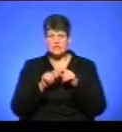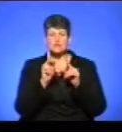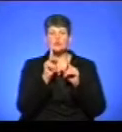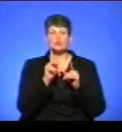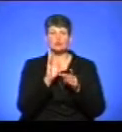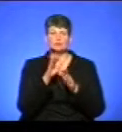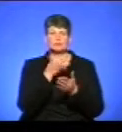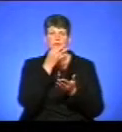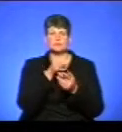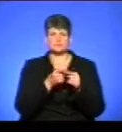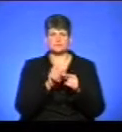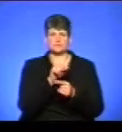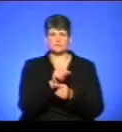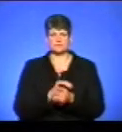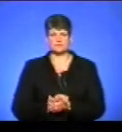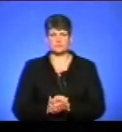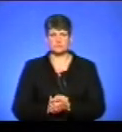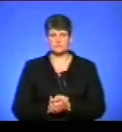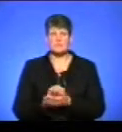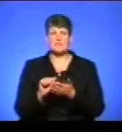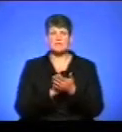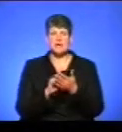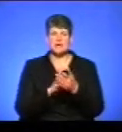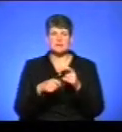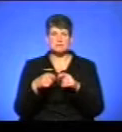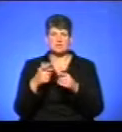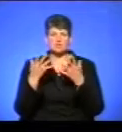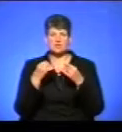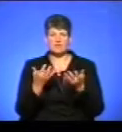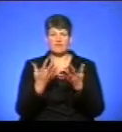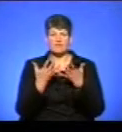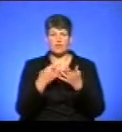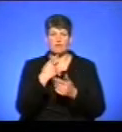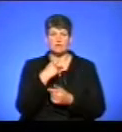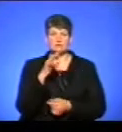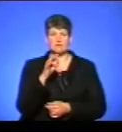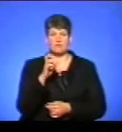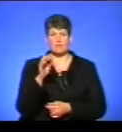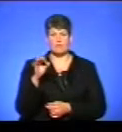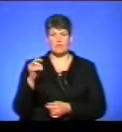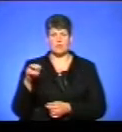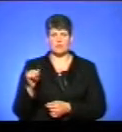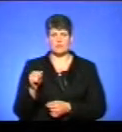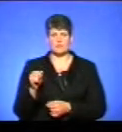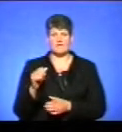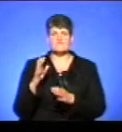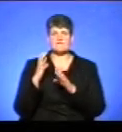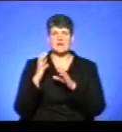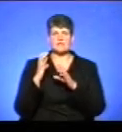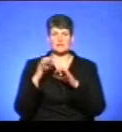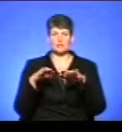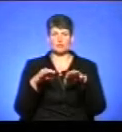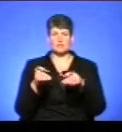понесе відповідальність. Матеріальні збитки ще встановлюють, каже Олександр Богомол. Вантажний автомобіль